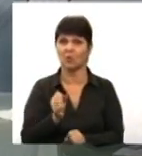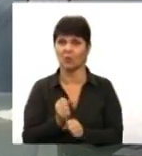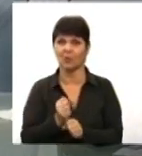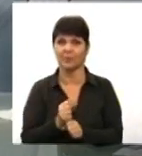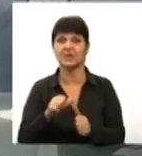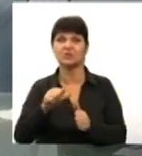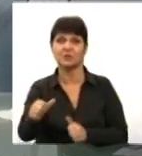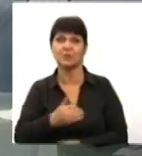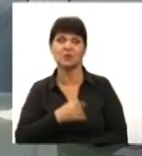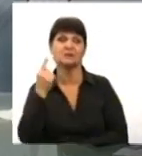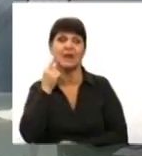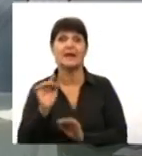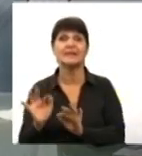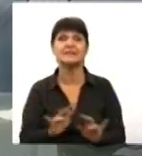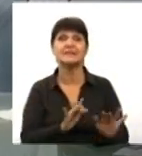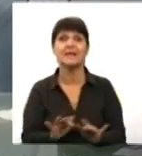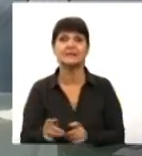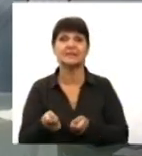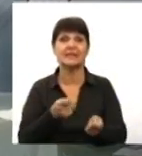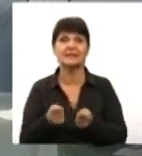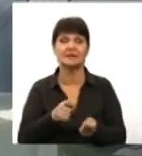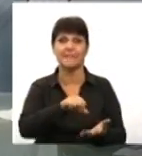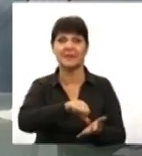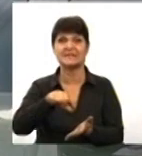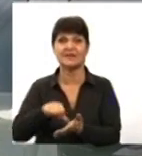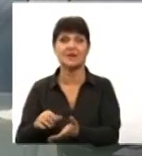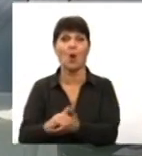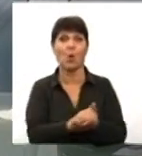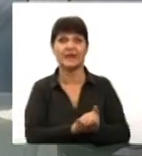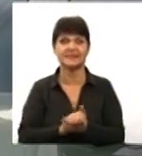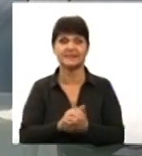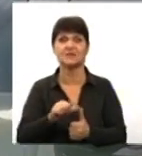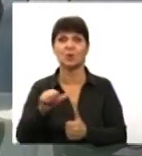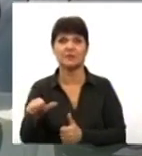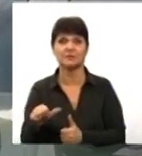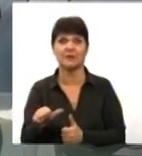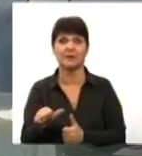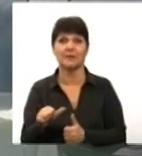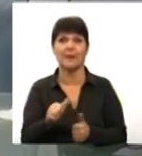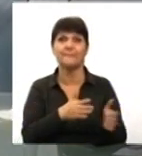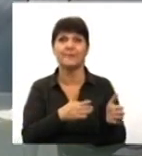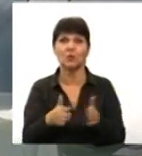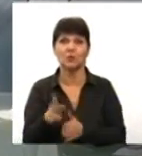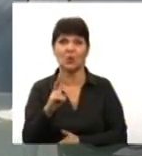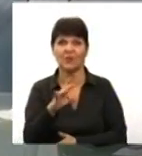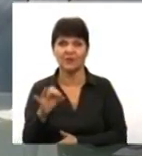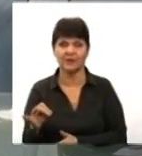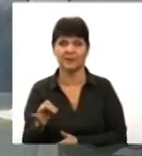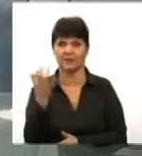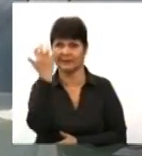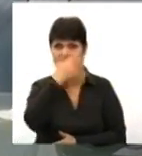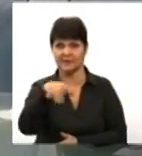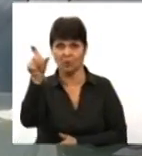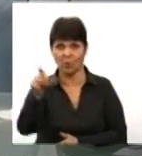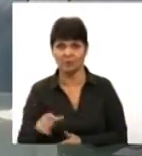почути діяльність керівництва і представників організації, от, зокрема, щодо підготовки незрячих осіб